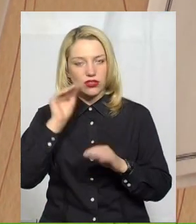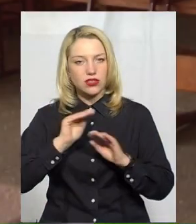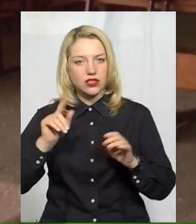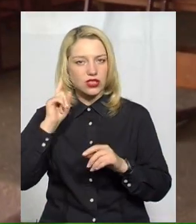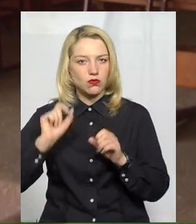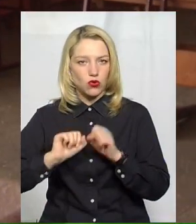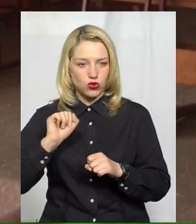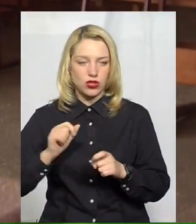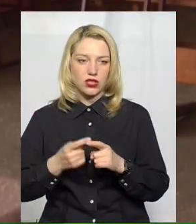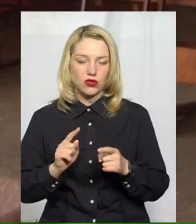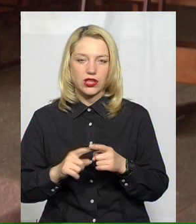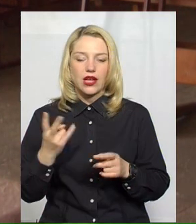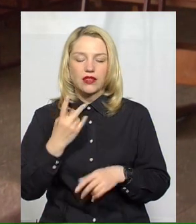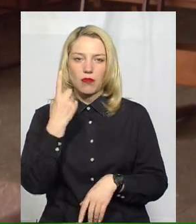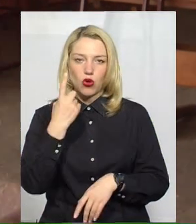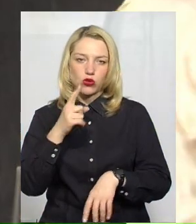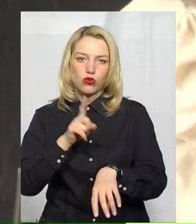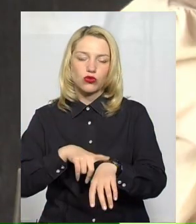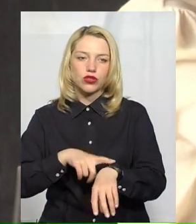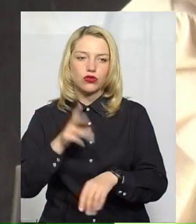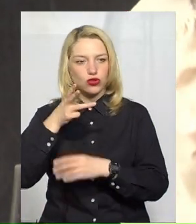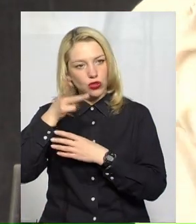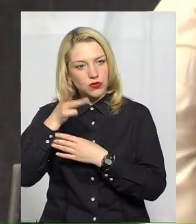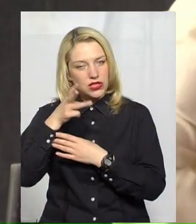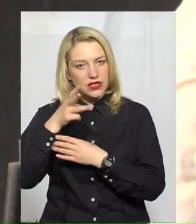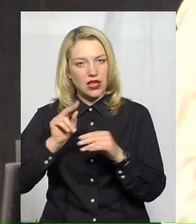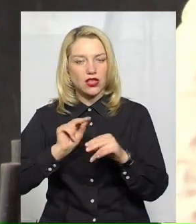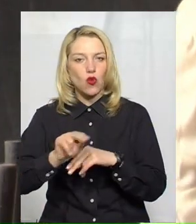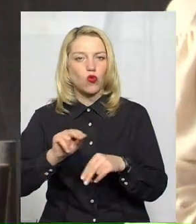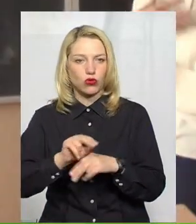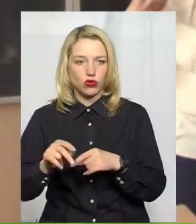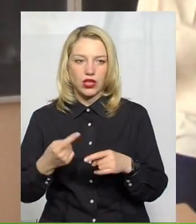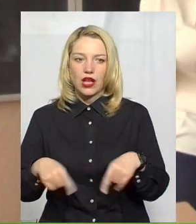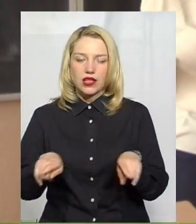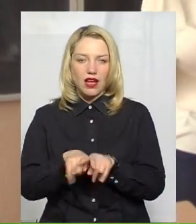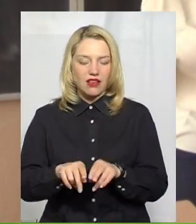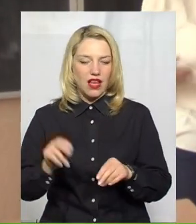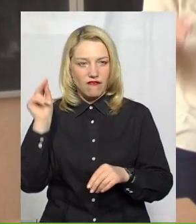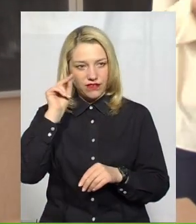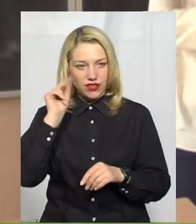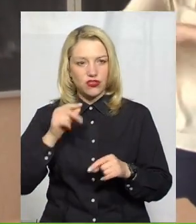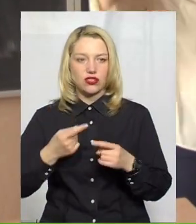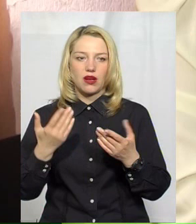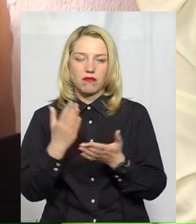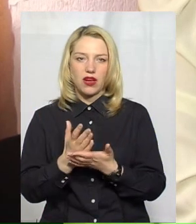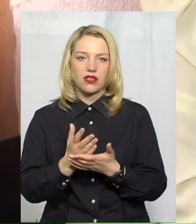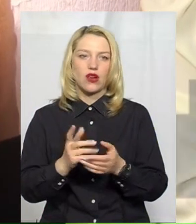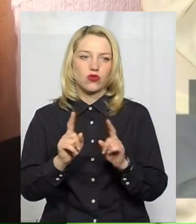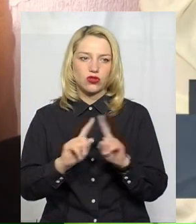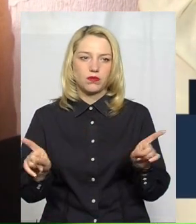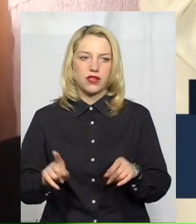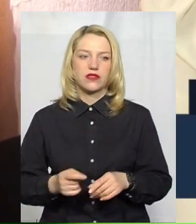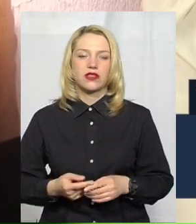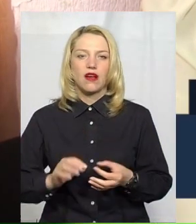часу необхідно, аби відзняти один відеоурок для дистанційного навчання. Таке вивчення предмету з її учнями має особливості. Важкість